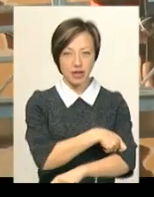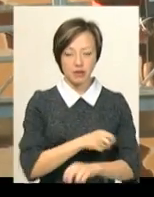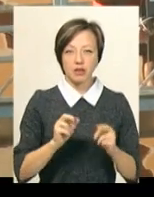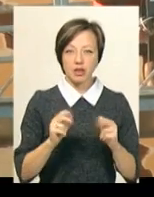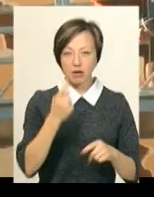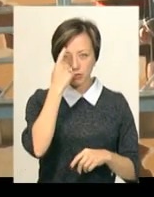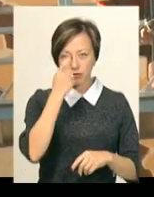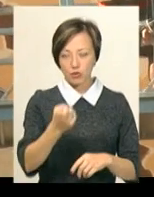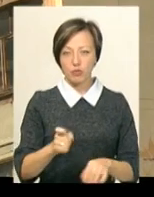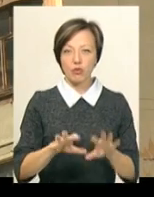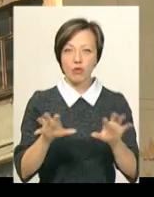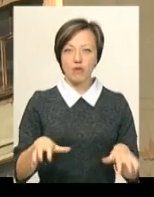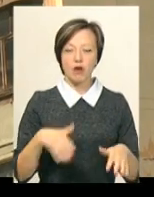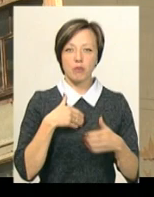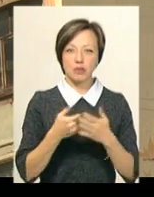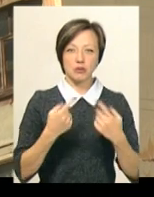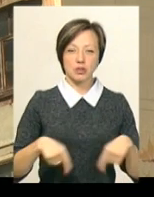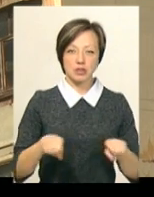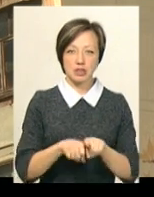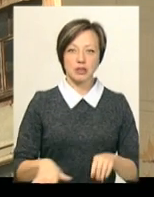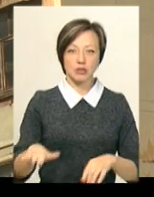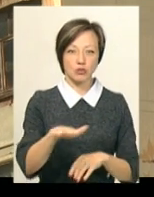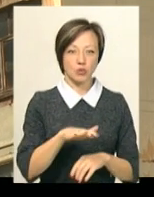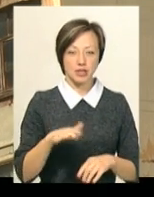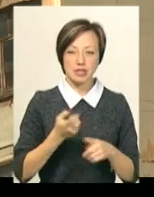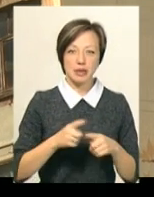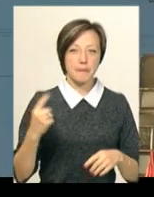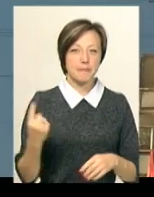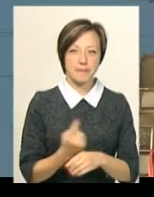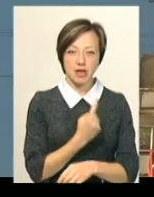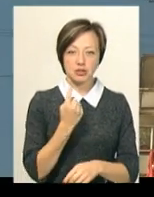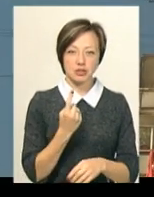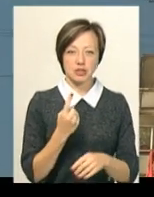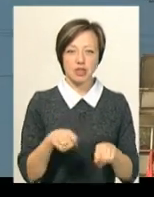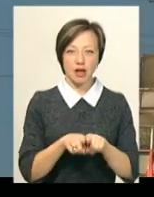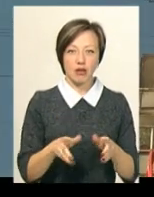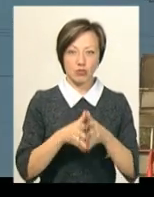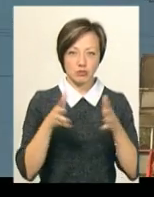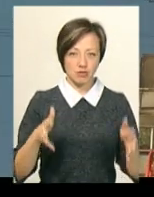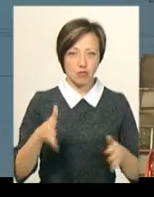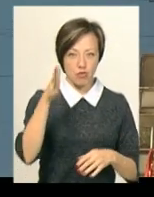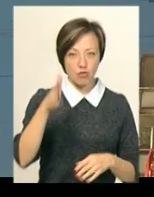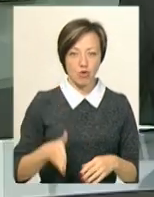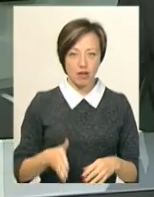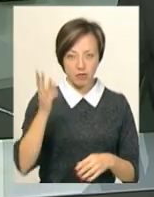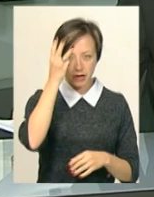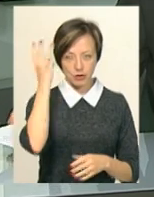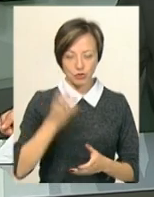Як повідомив голова громадської організації «Територія» Андрій Зоєн, це перший концептуальний мурал у Хмельницькому.